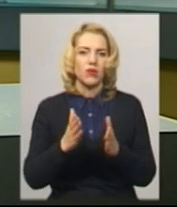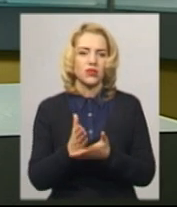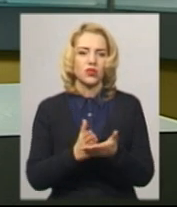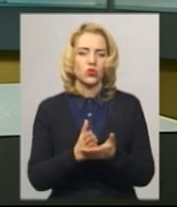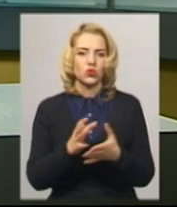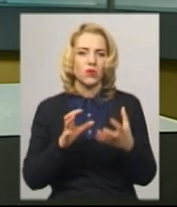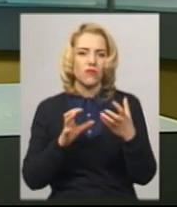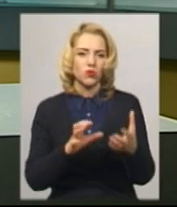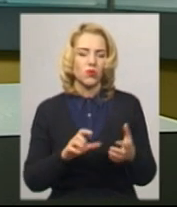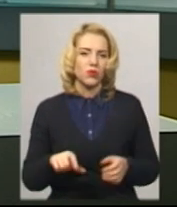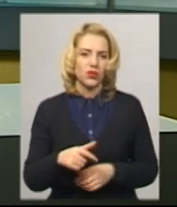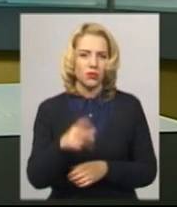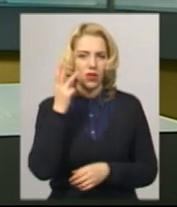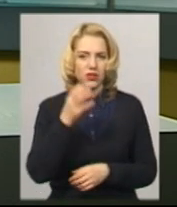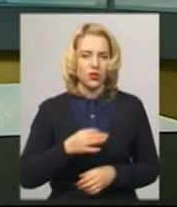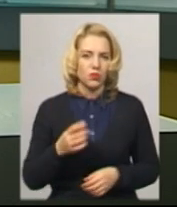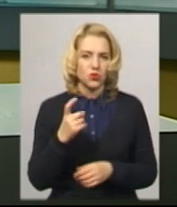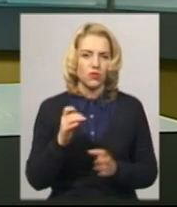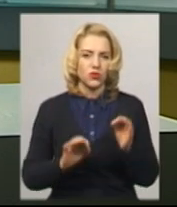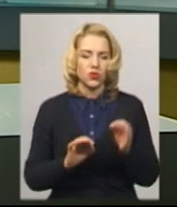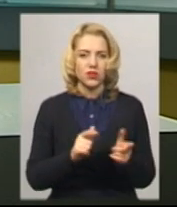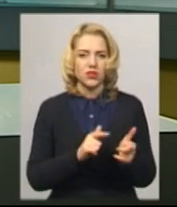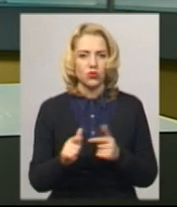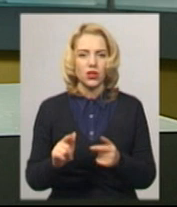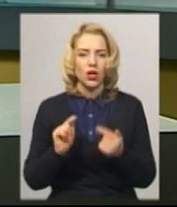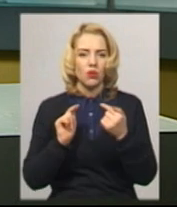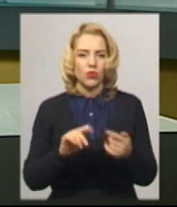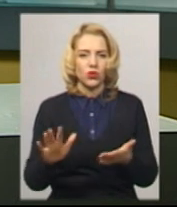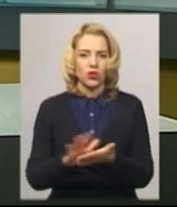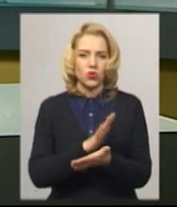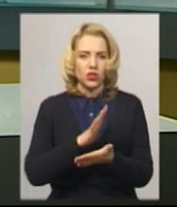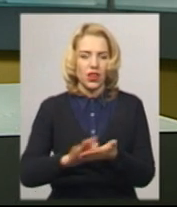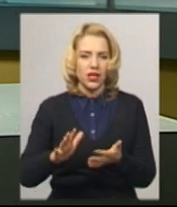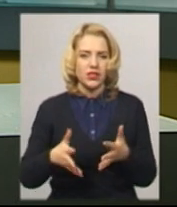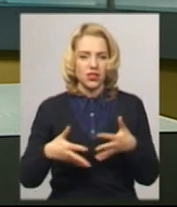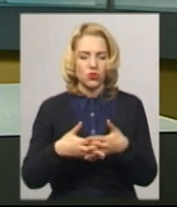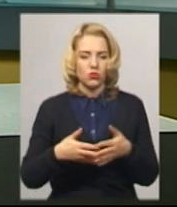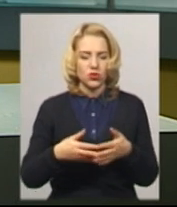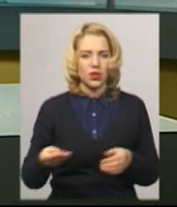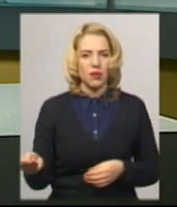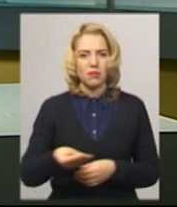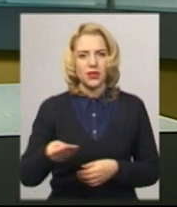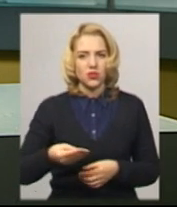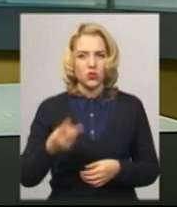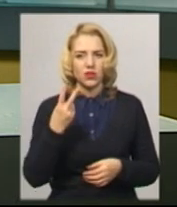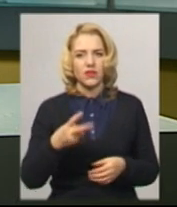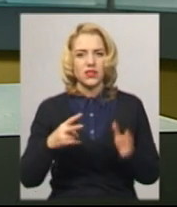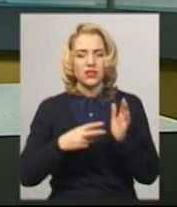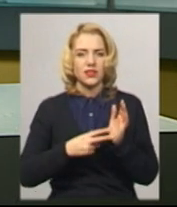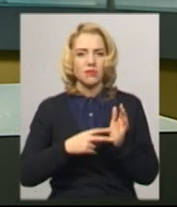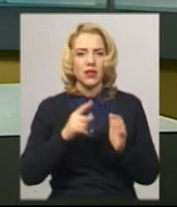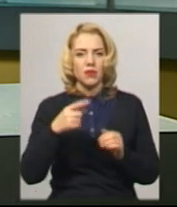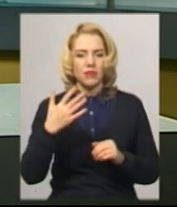доріг у Хмельницькій області на 100% заготовила протиожеледні суміші. Від ціву піску – 27,5 тисяч тонн та